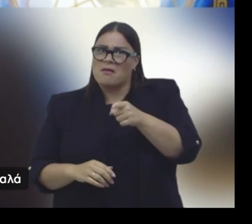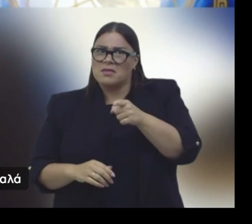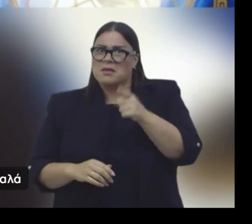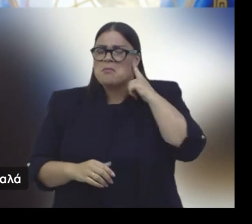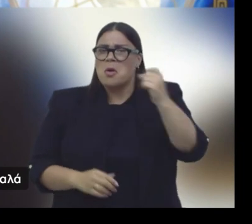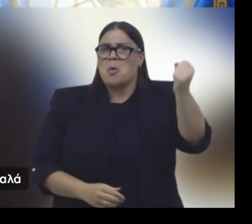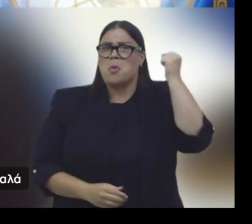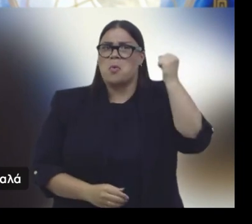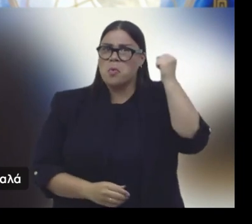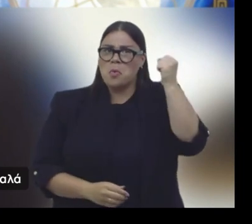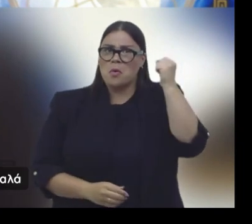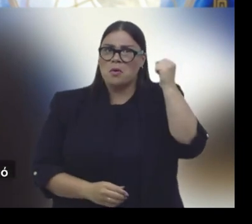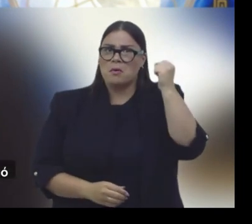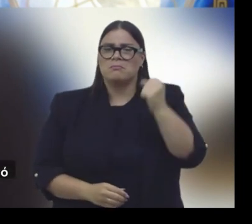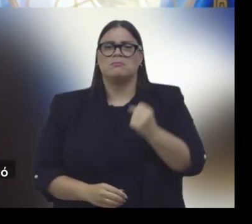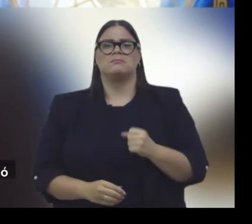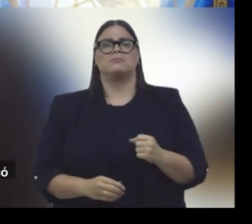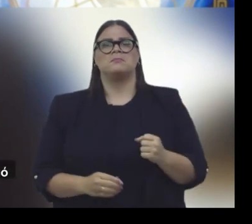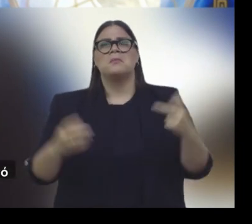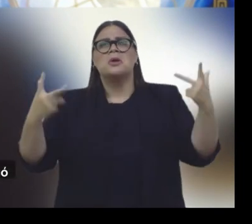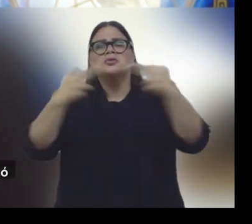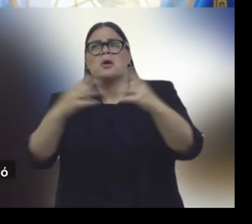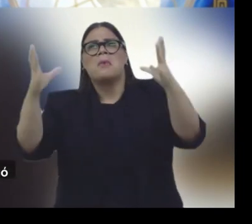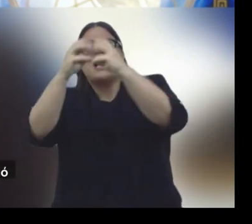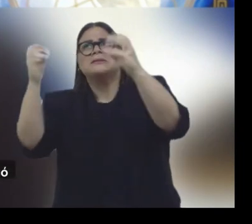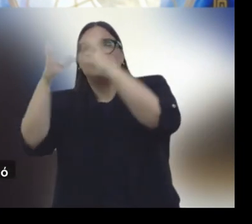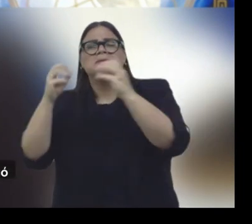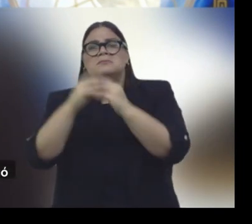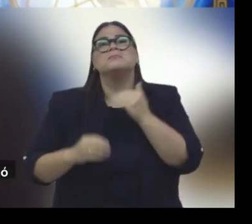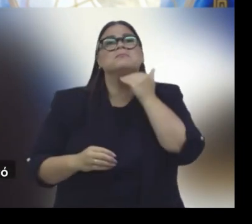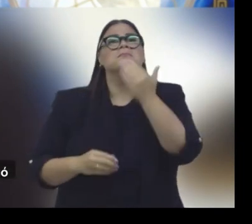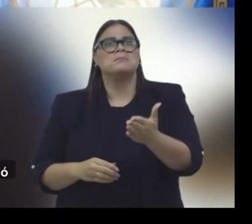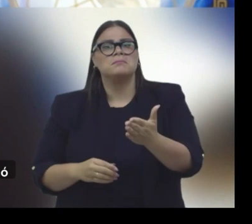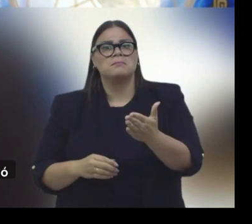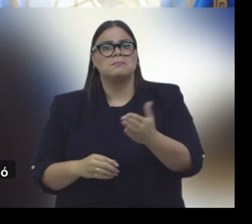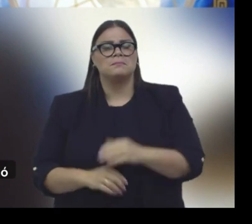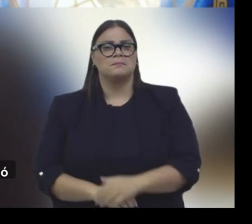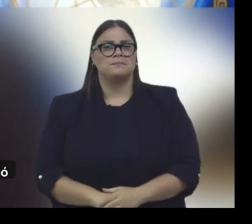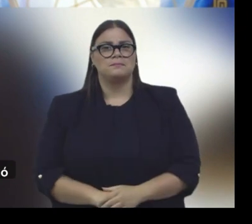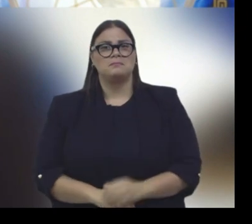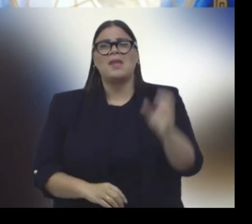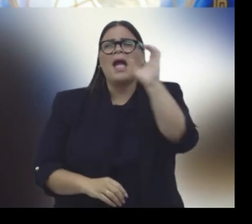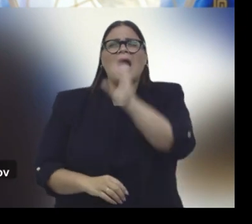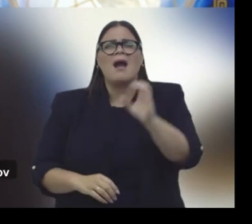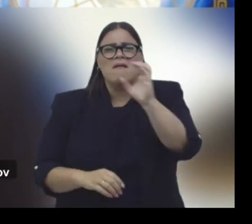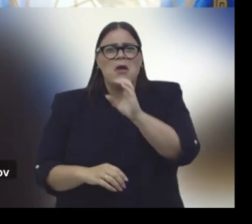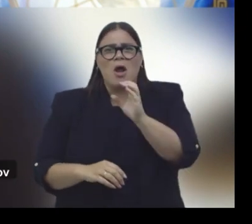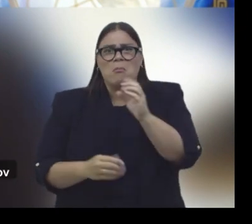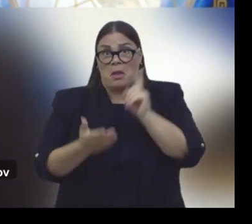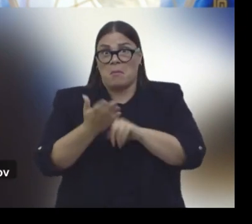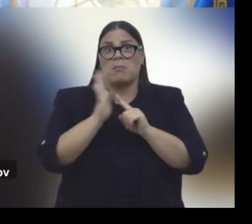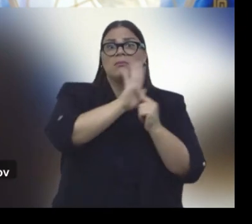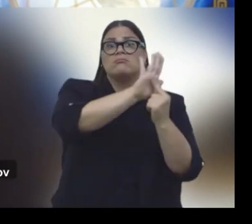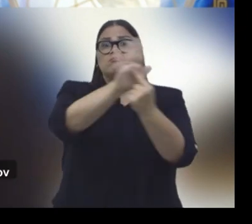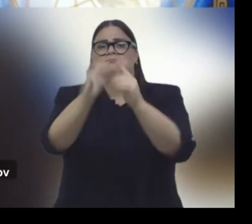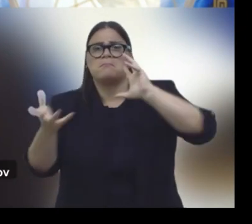Γυρεά ή πύρος, με πραγματικά μυαλά, να μην μπορεί να σταματήσει κάθε διαπληκτισμό και κάθε πολεμική κλίματος. Η Ευρώπη,